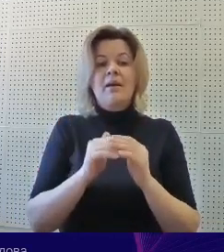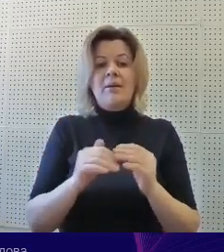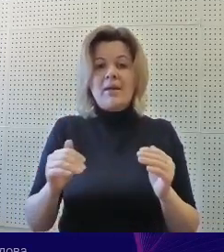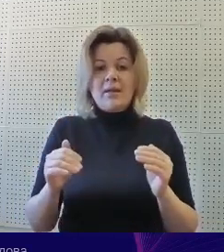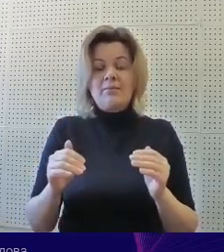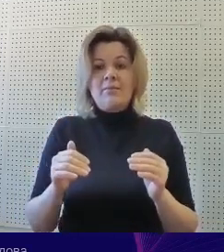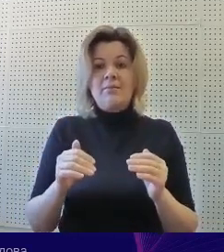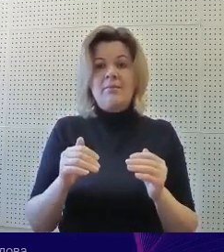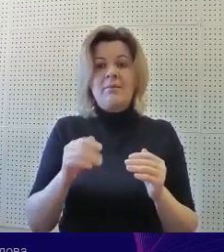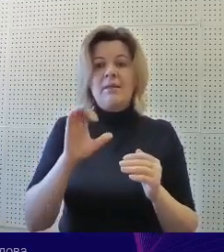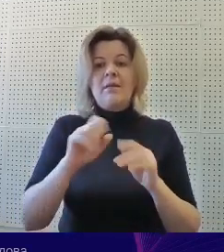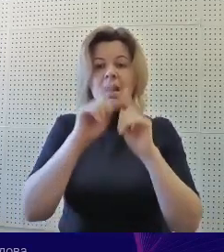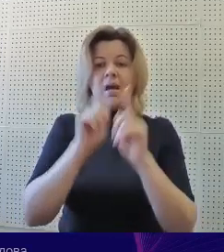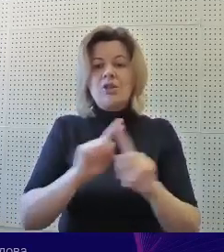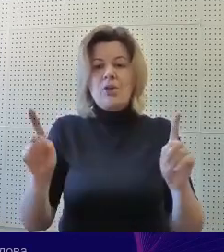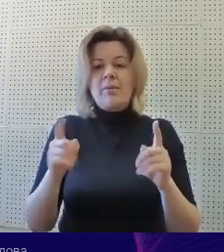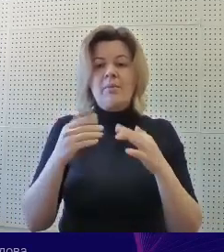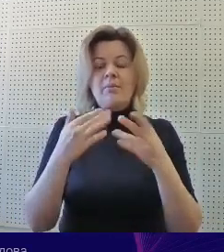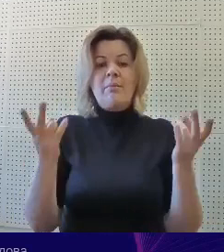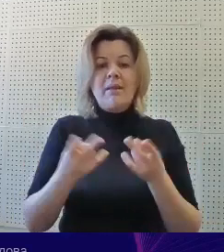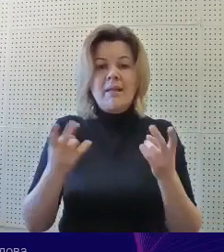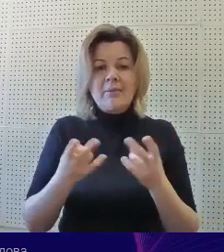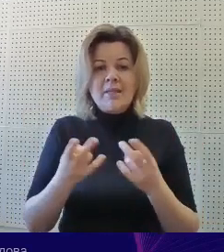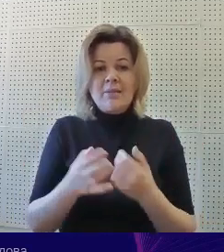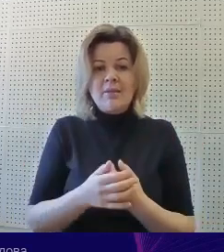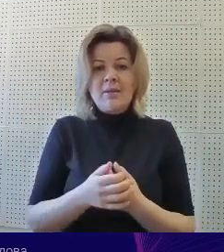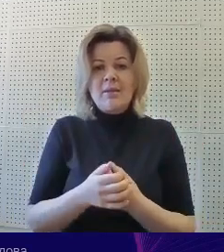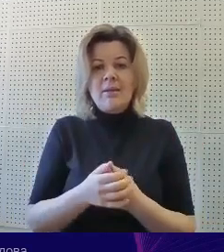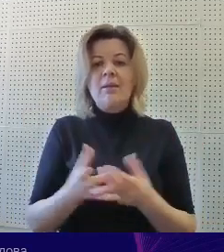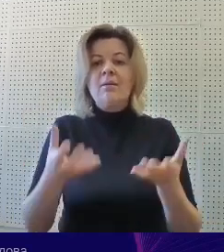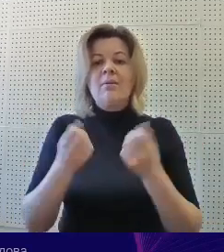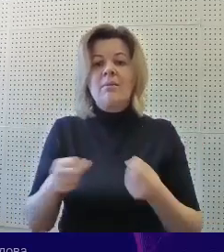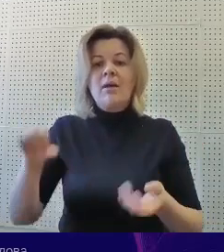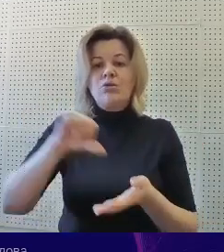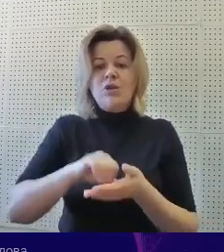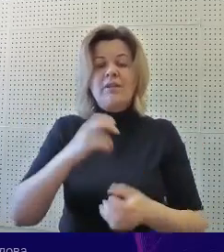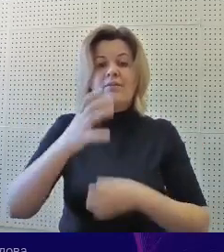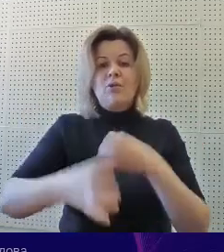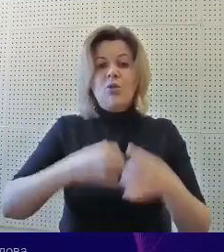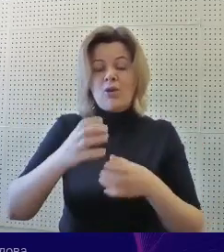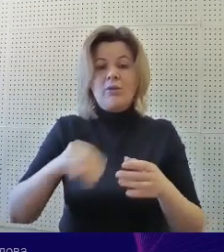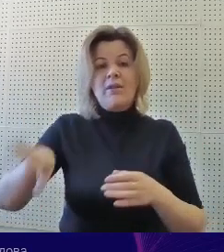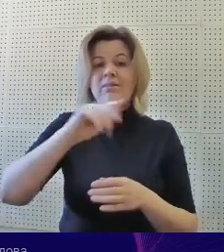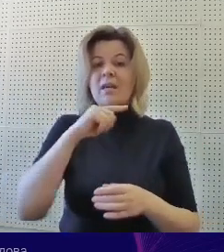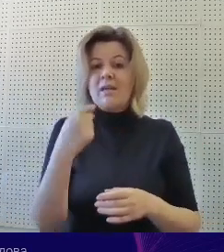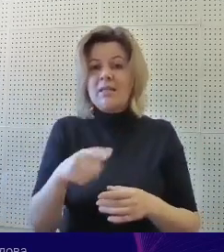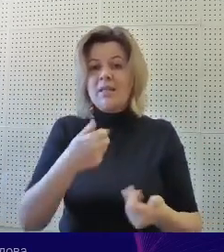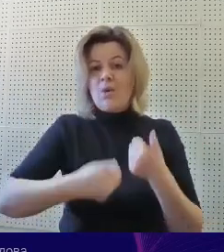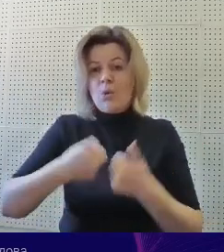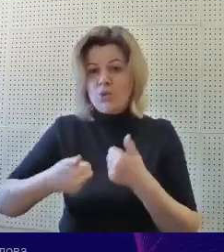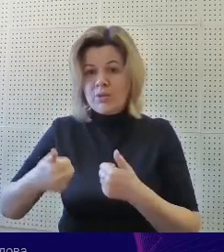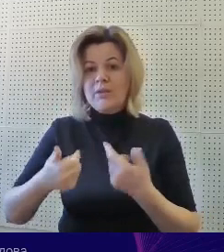Ребята за своими потребностями у меня задание принимали участие в международных и